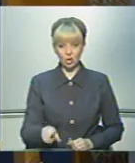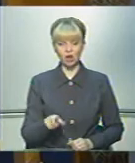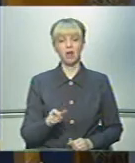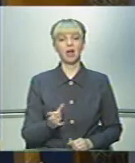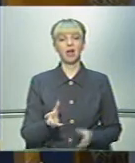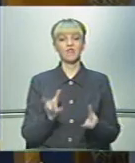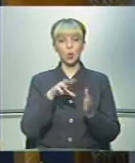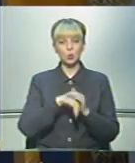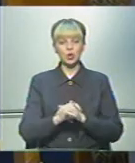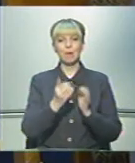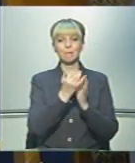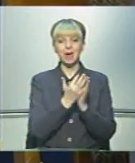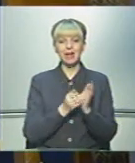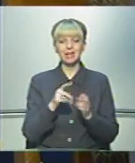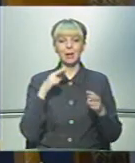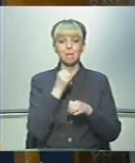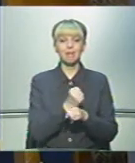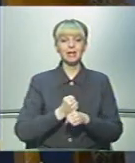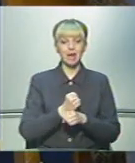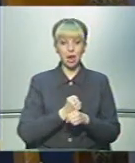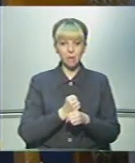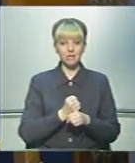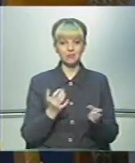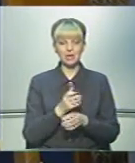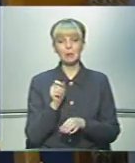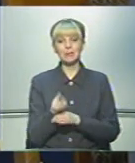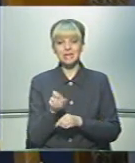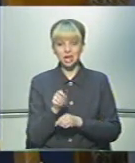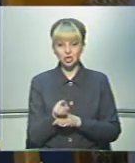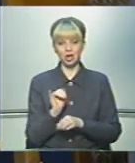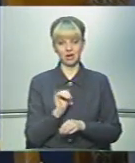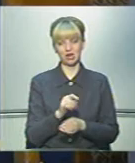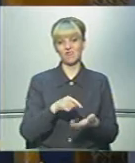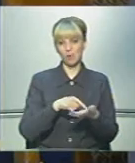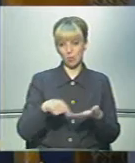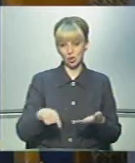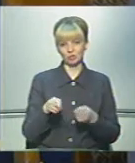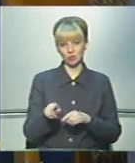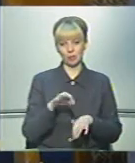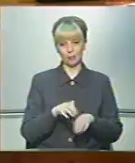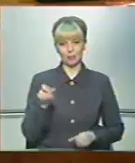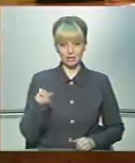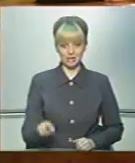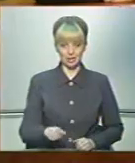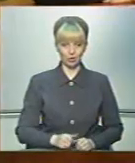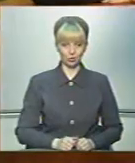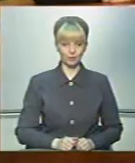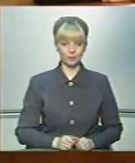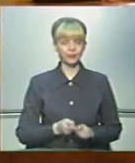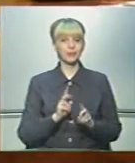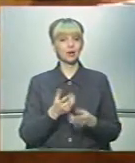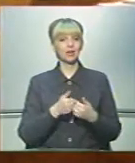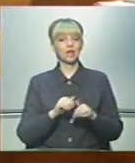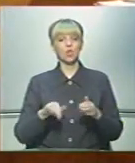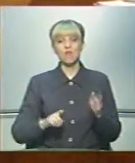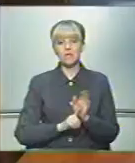включаючи і перелік тих медикаментів, які призначалися і виписувалися даному пацієнту». Проте, коли